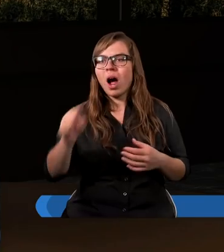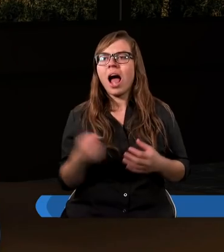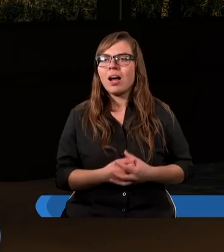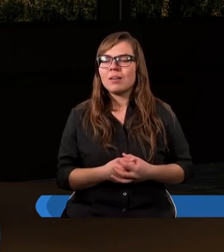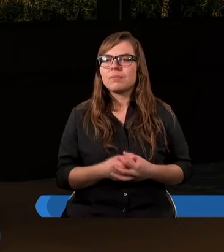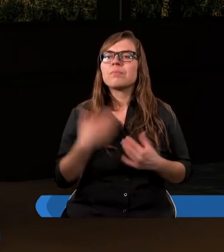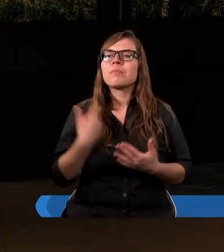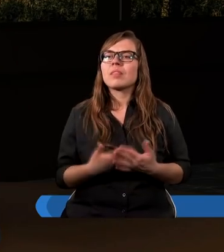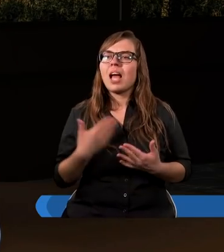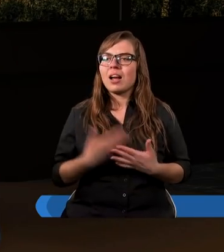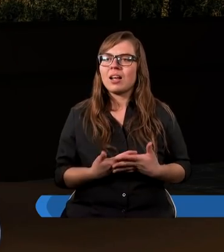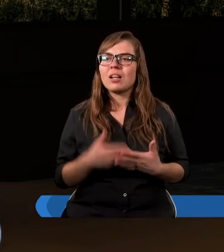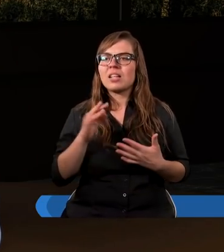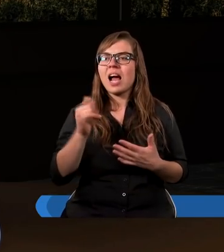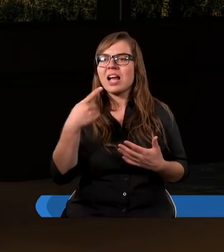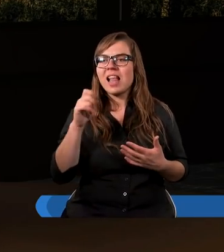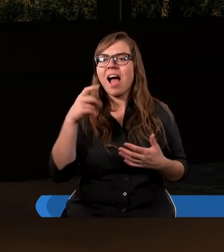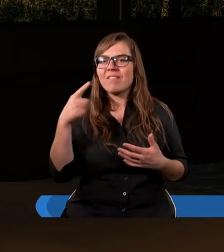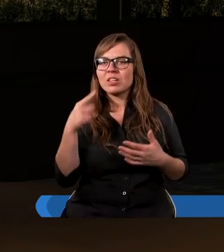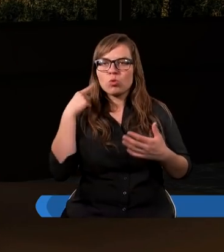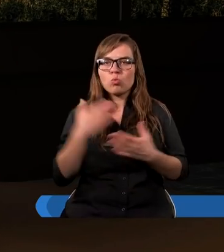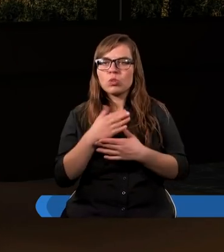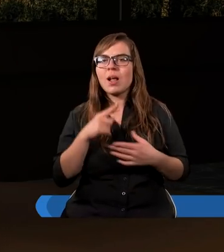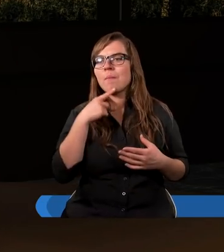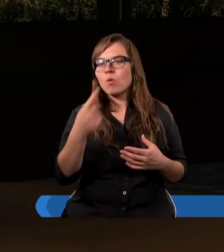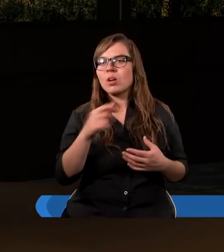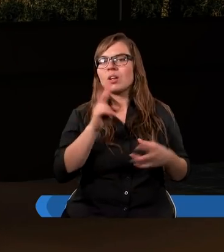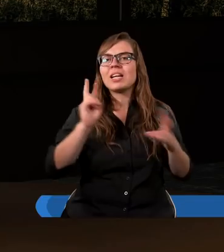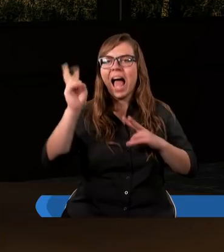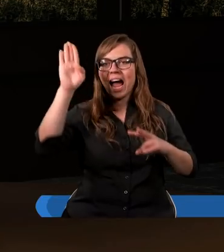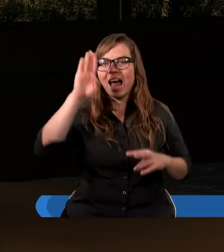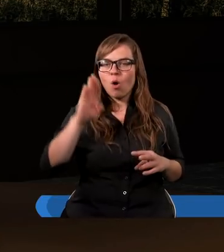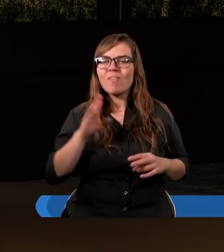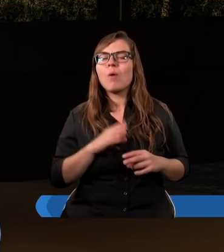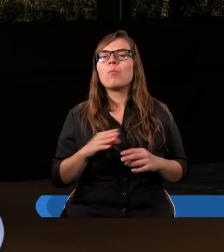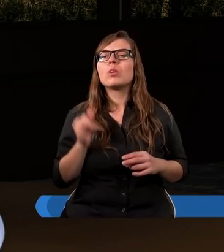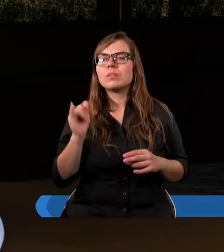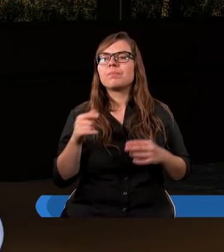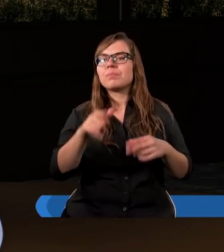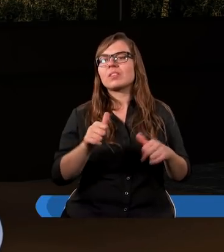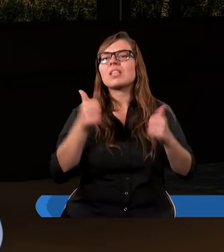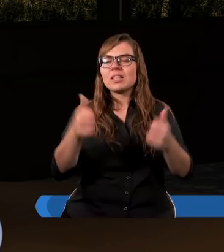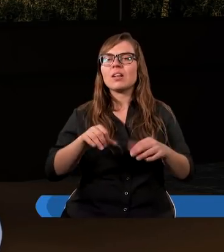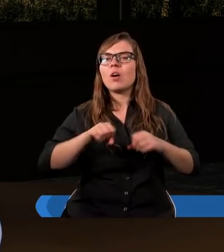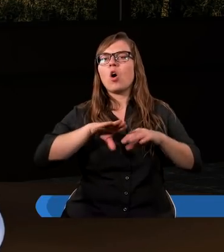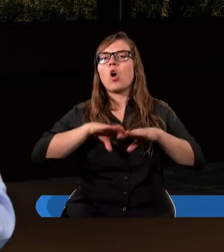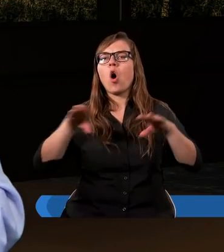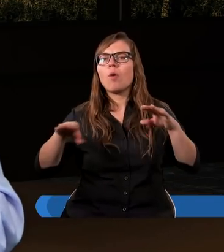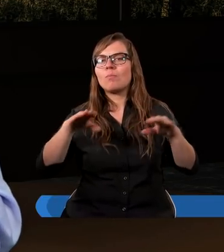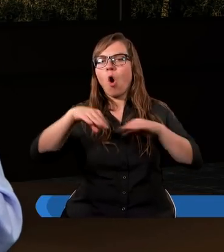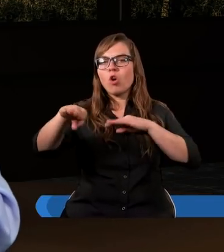I dlatego, tak jak Dawid słusznie powiedział, Bóg zareagował. No i nastąpił tam